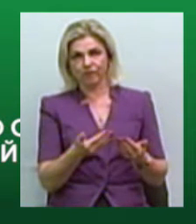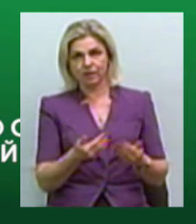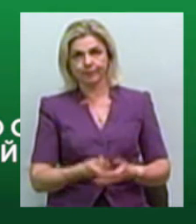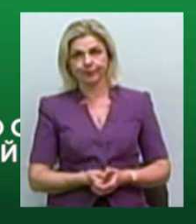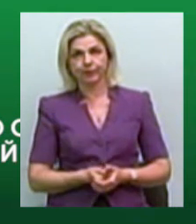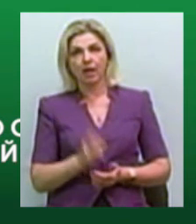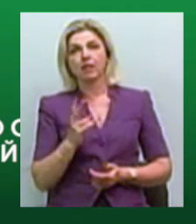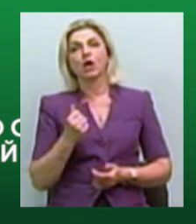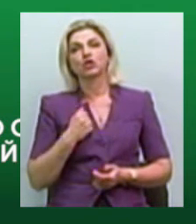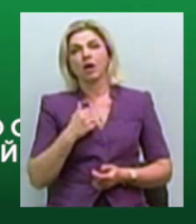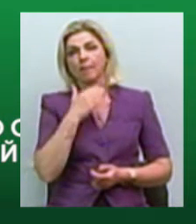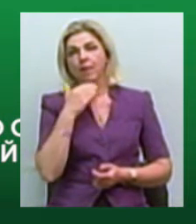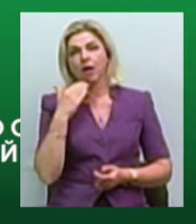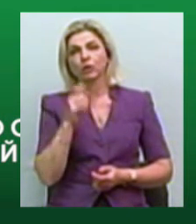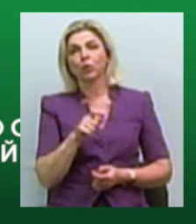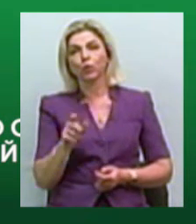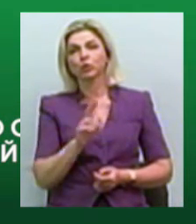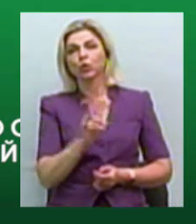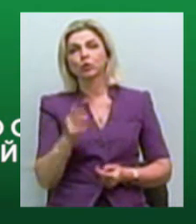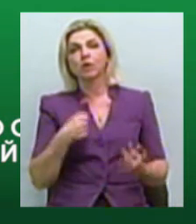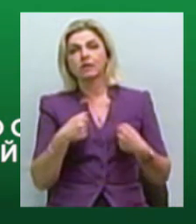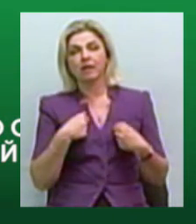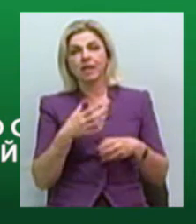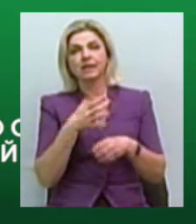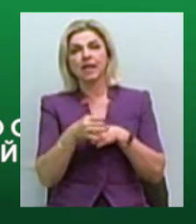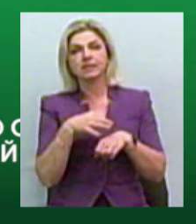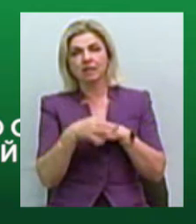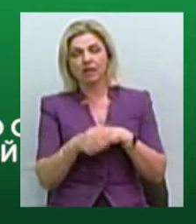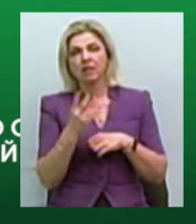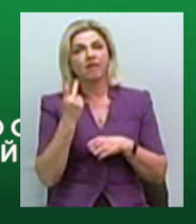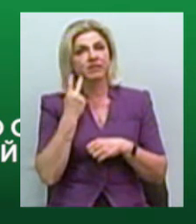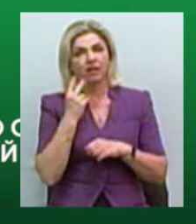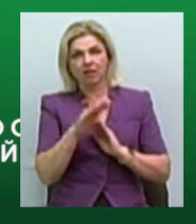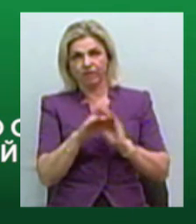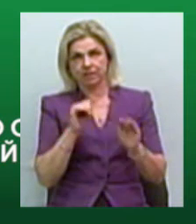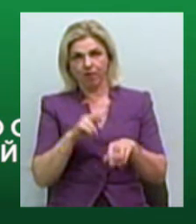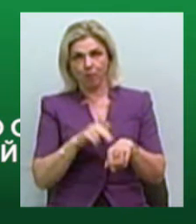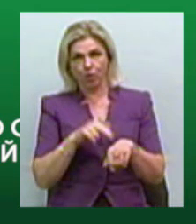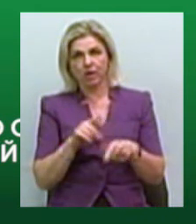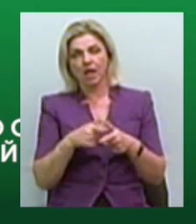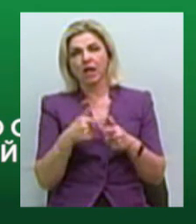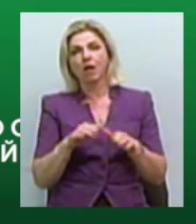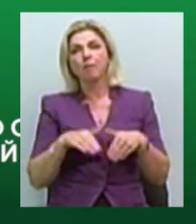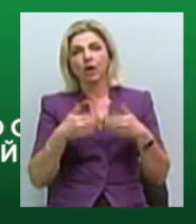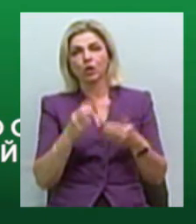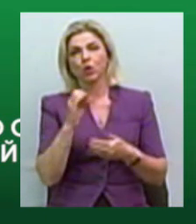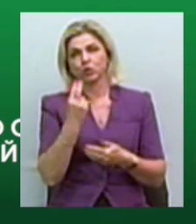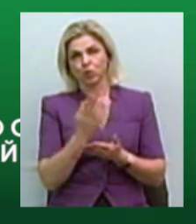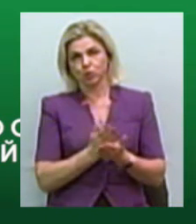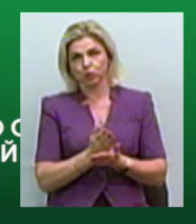На жаль, багато людей, які страждають від насильства, не завжди викликають поліцію або звертаються до соціальних служб.